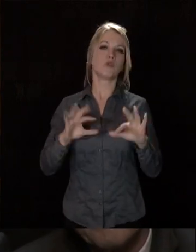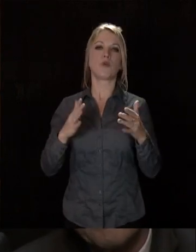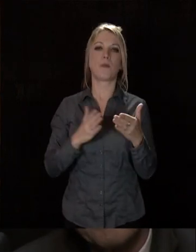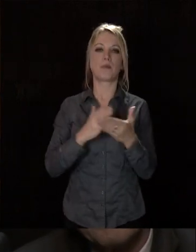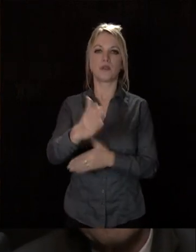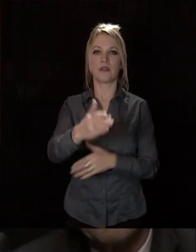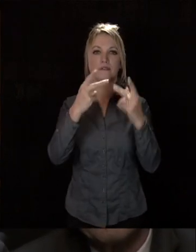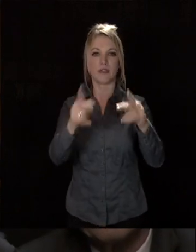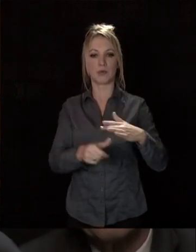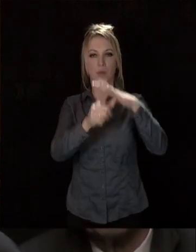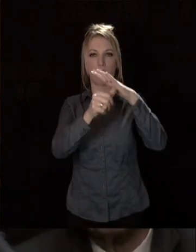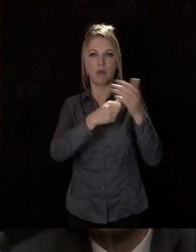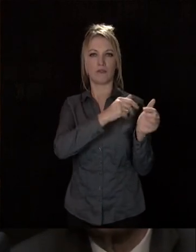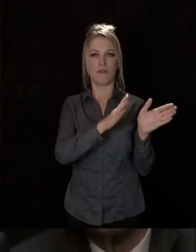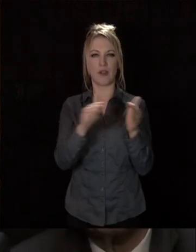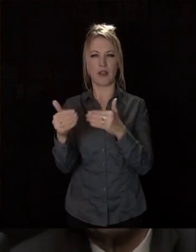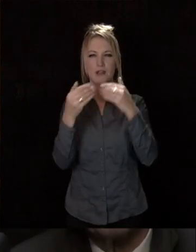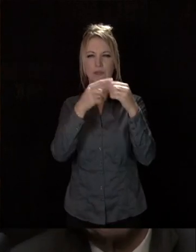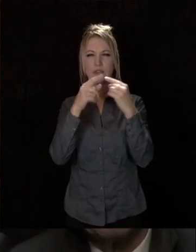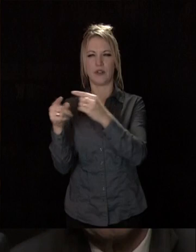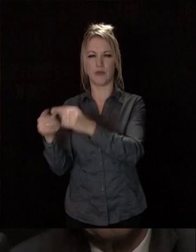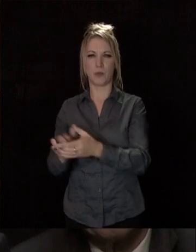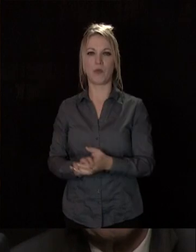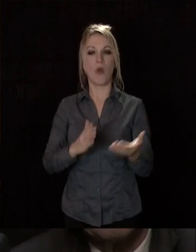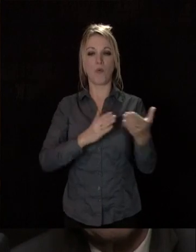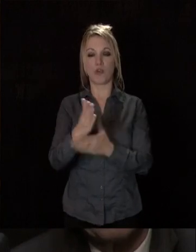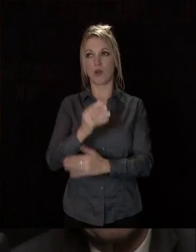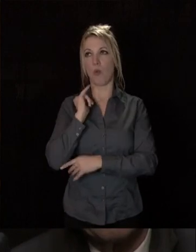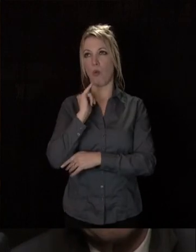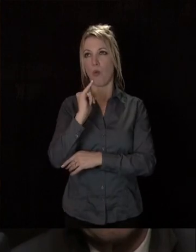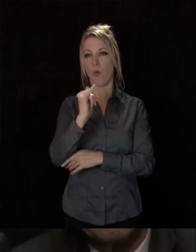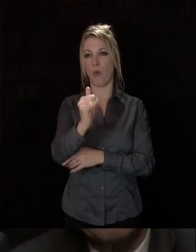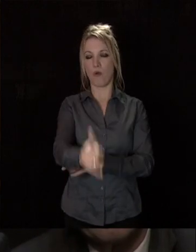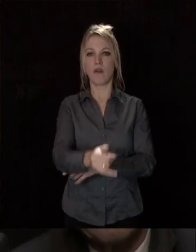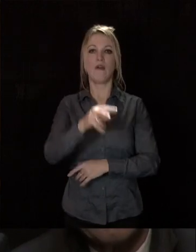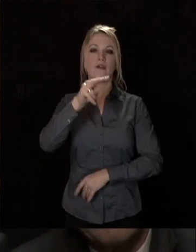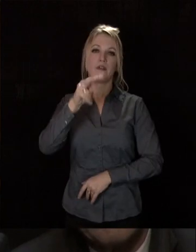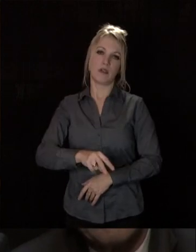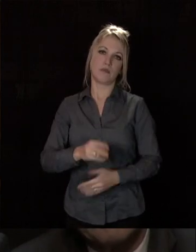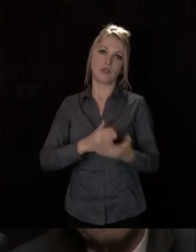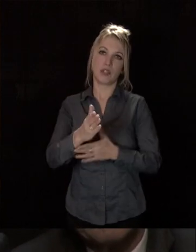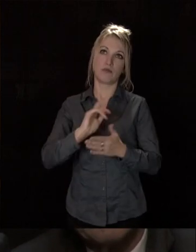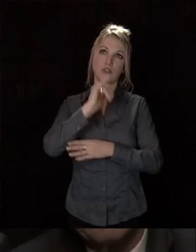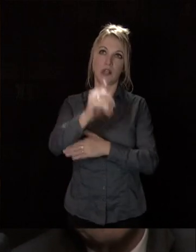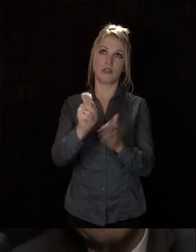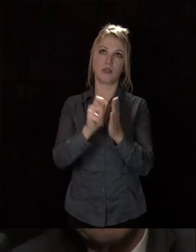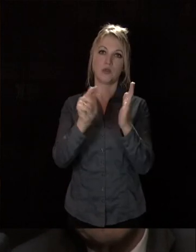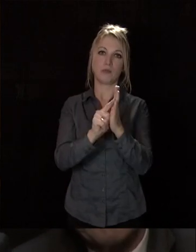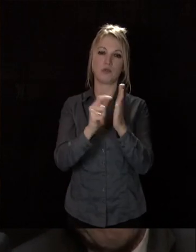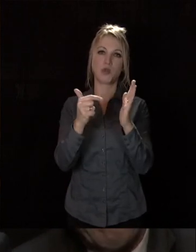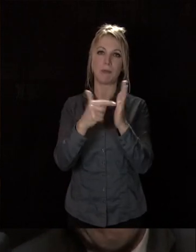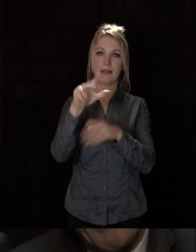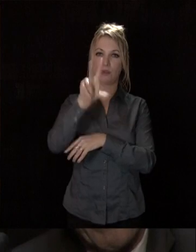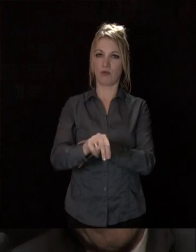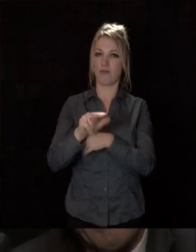métropole. Il a plusieurs volets. C'est vrai que c'est un projet de longue haleine qui nous projette sans doute jusqu'en 2030. Là